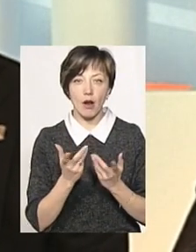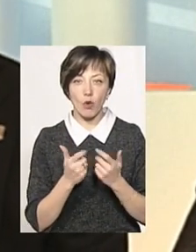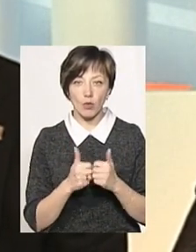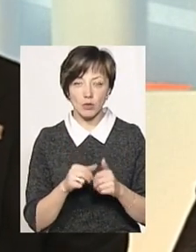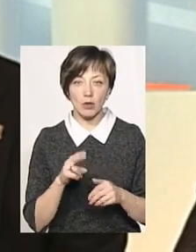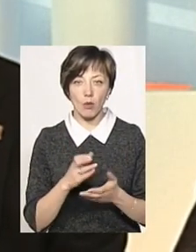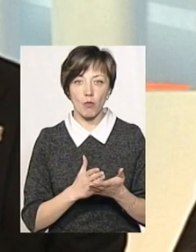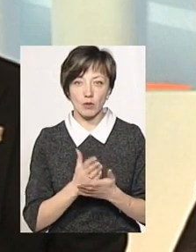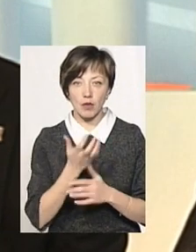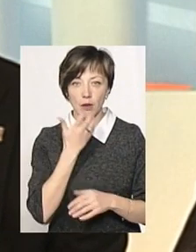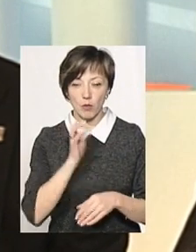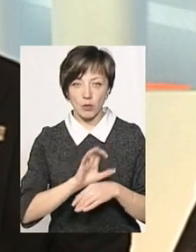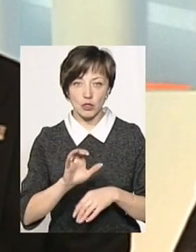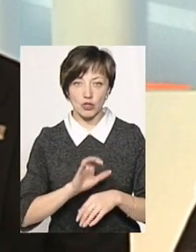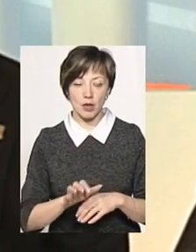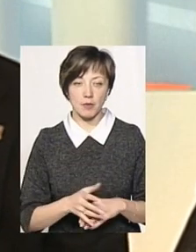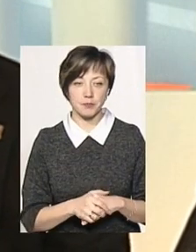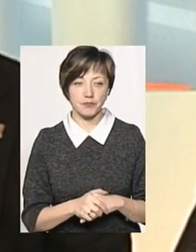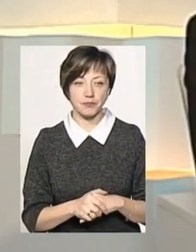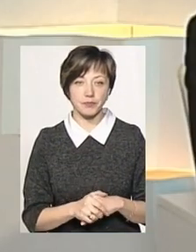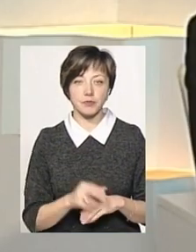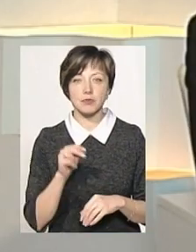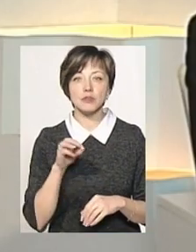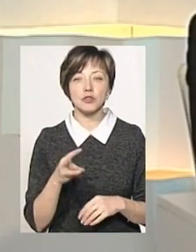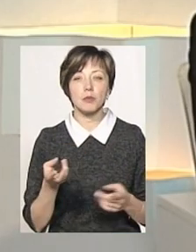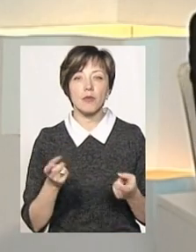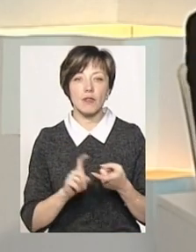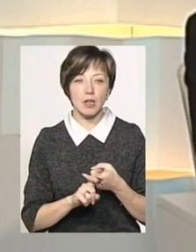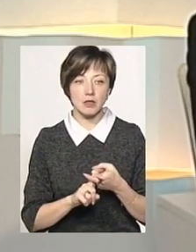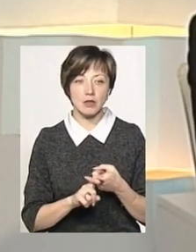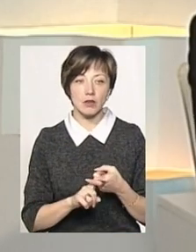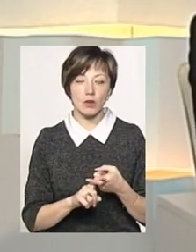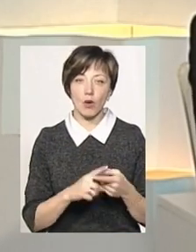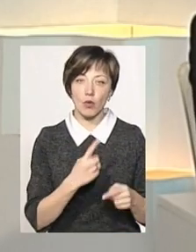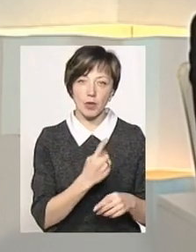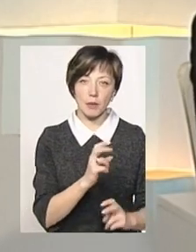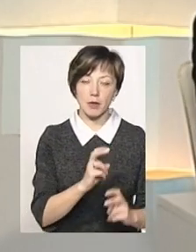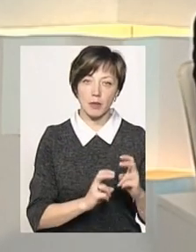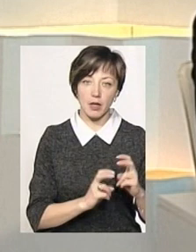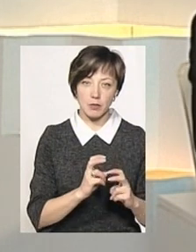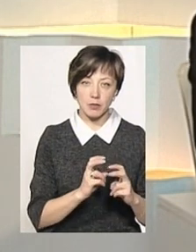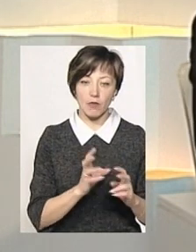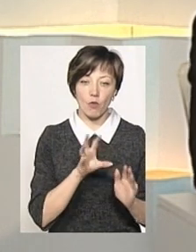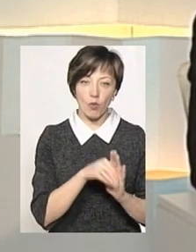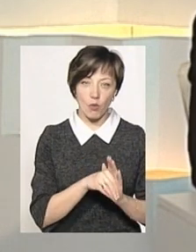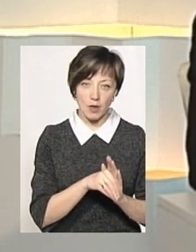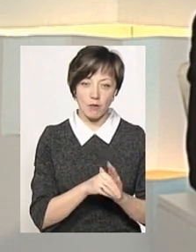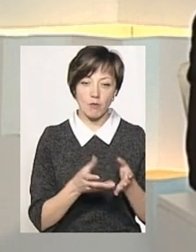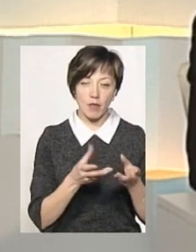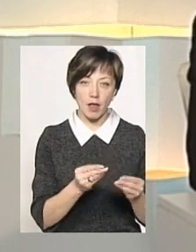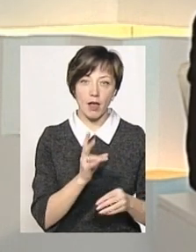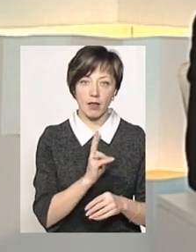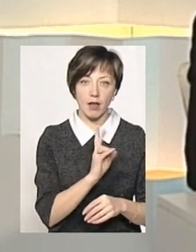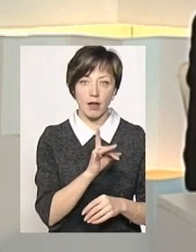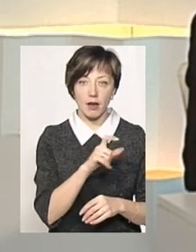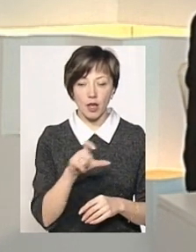послуги теплопостачання. А з чим пов'язано те, що одні підприємства входять під вплив